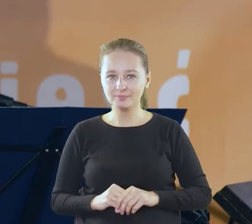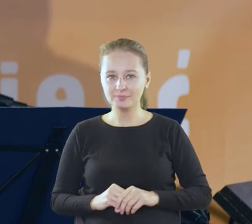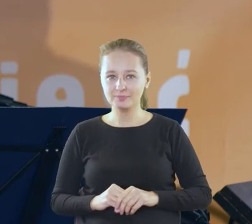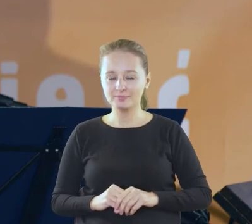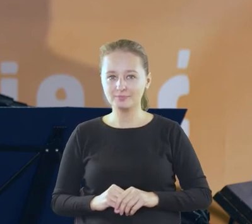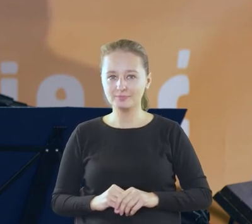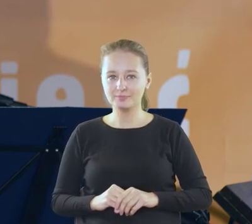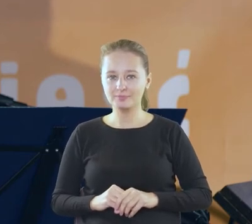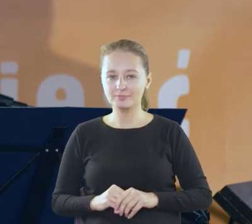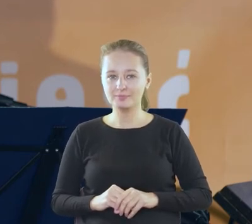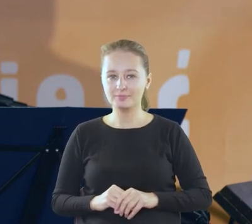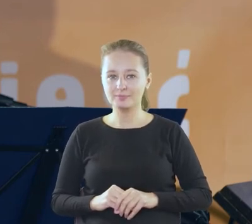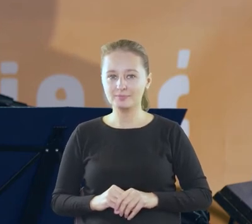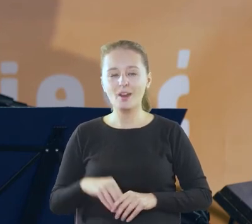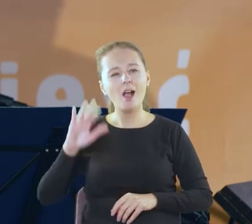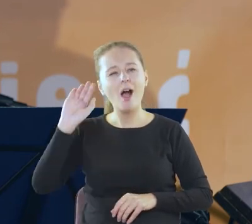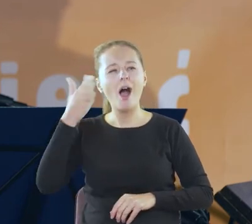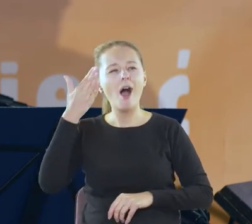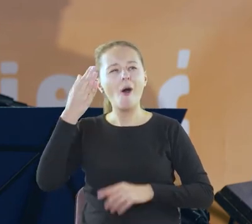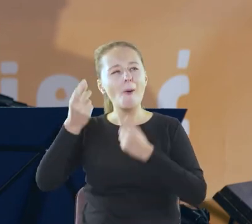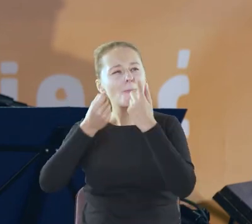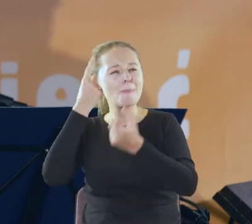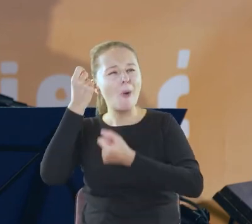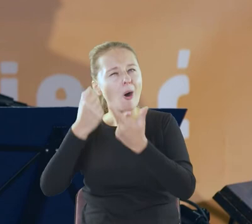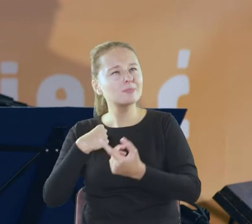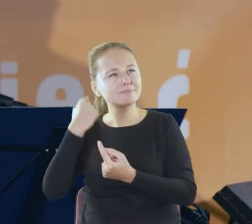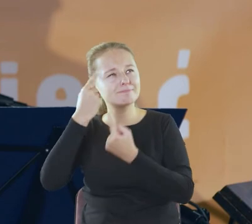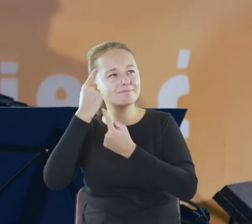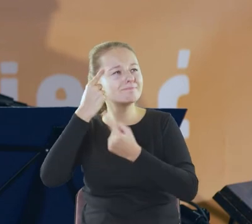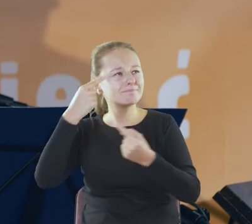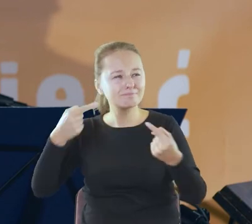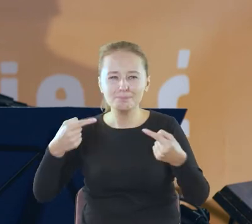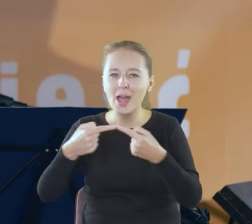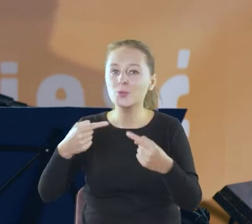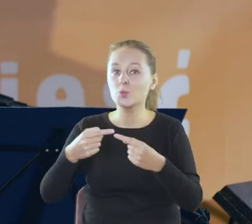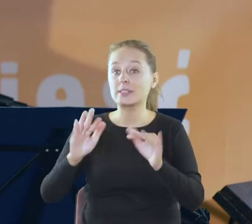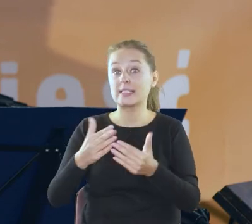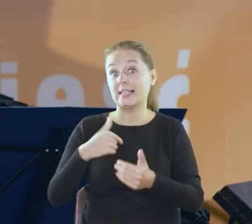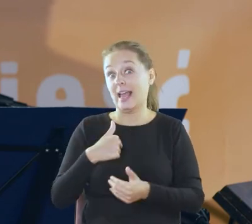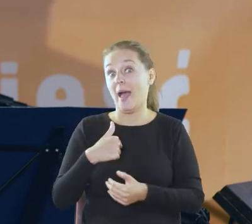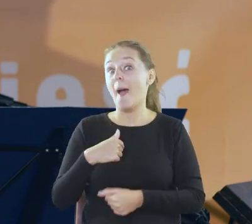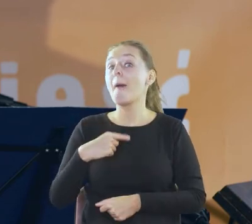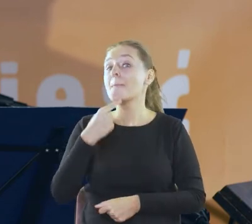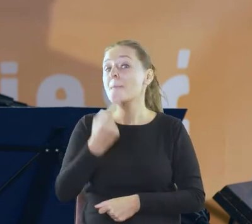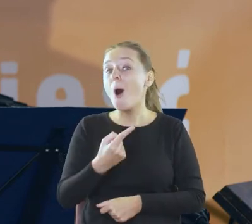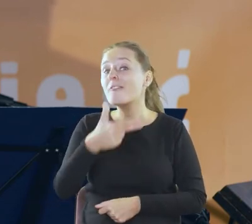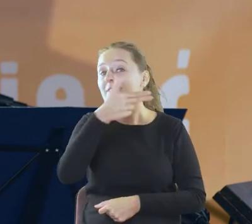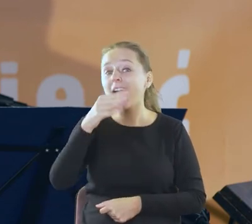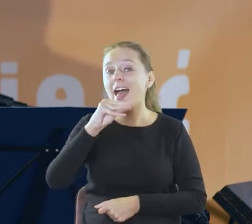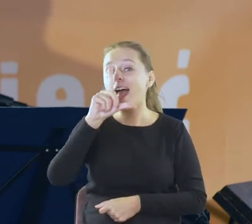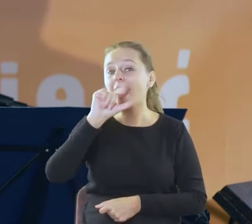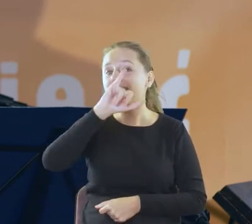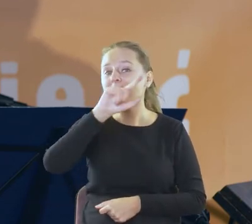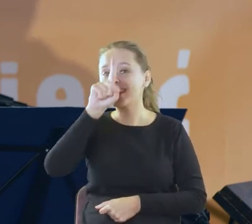odwołam się jakby do takiego pomysłu o którym sądzę że się sprawdza to znaczy to może ja powiem coś o Elizie Orzeszkowej